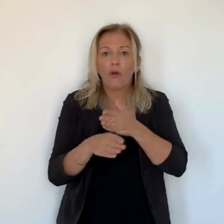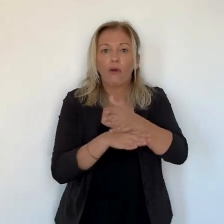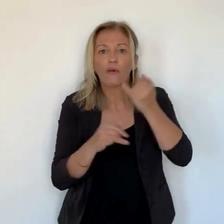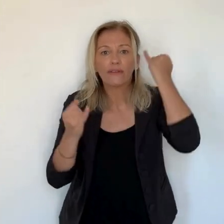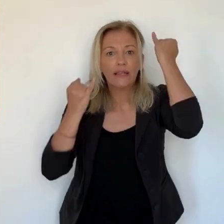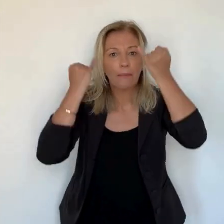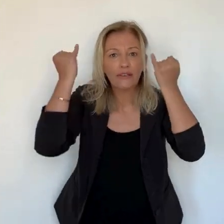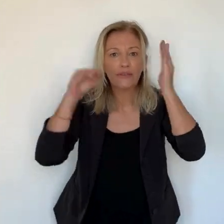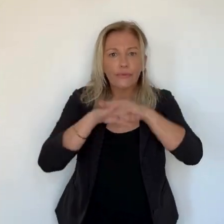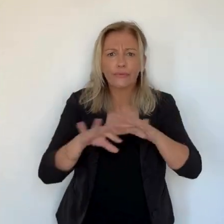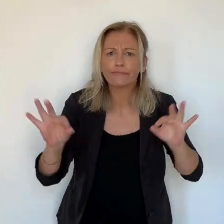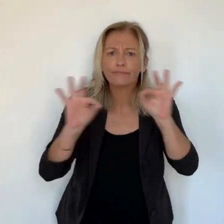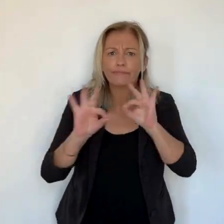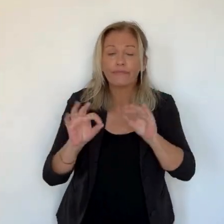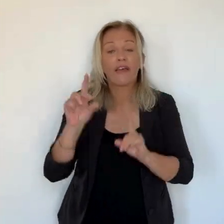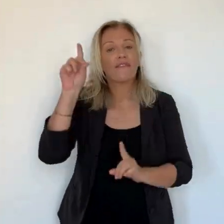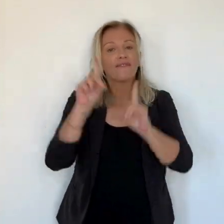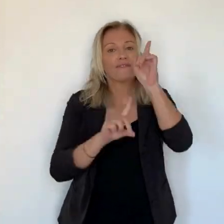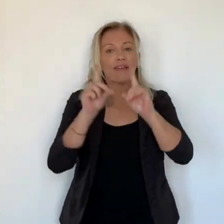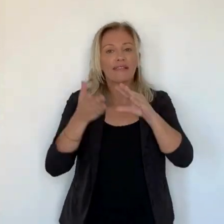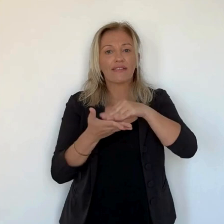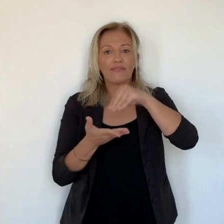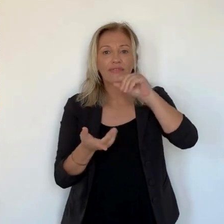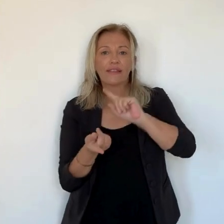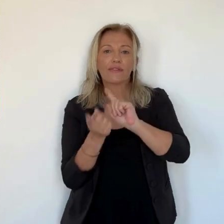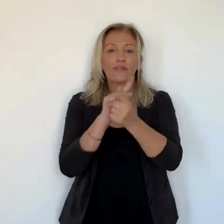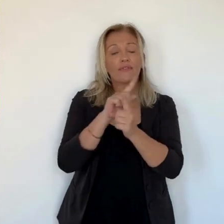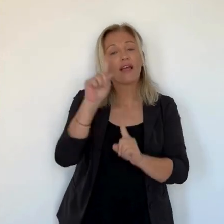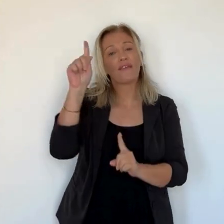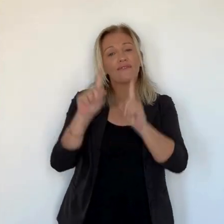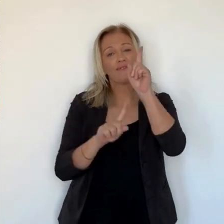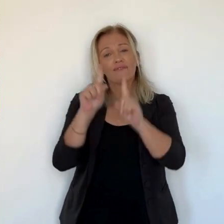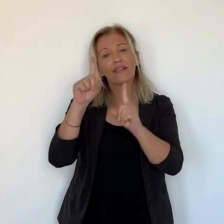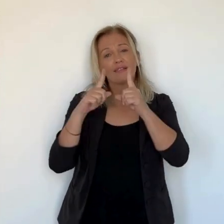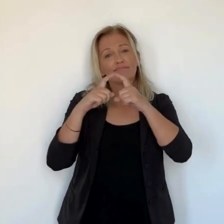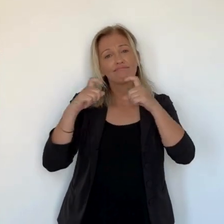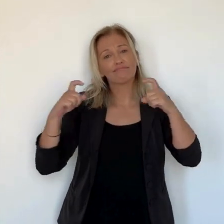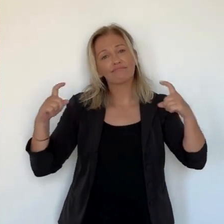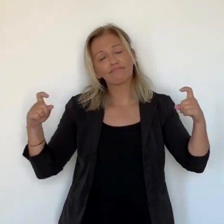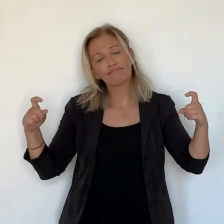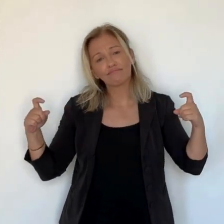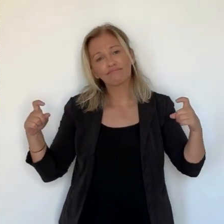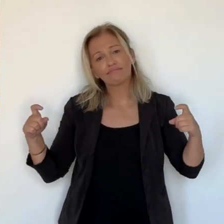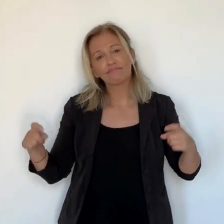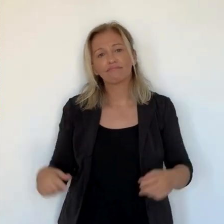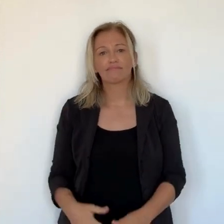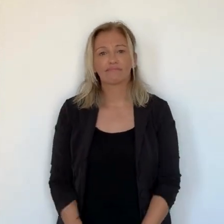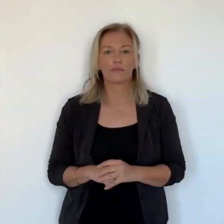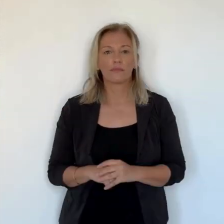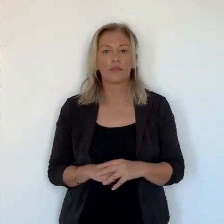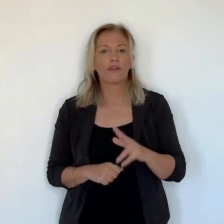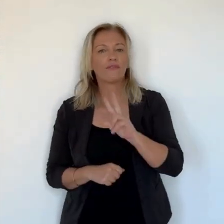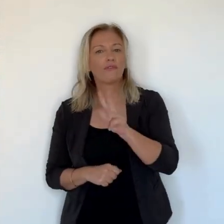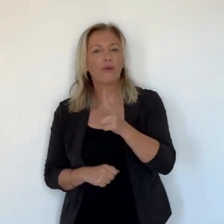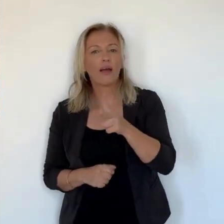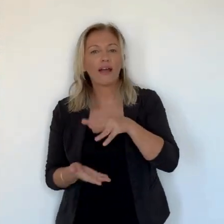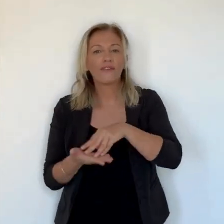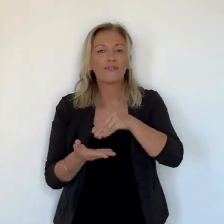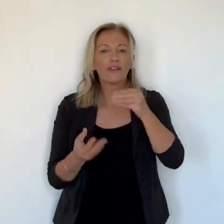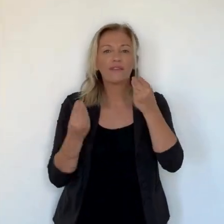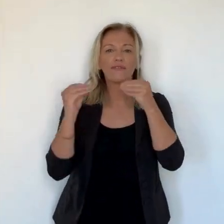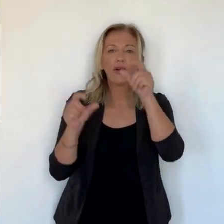en tout cas d'une quelconque filière rêvée à la création de la fèche de dieu figue qui se transforme à la marge en fèche de dieu figue.